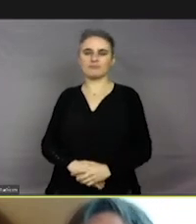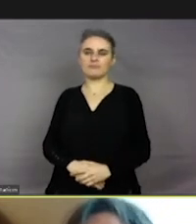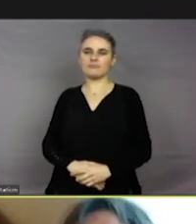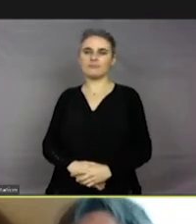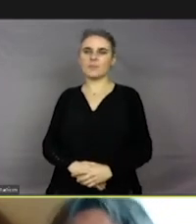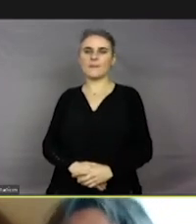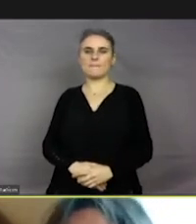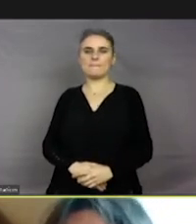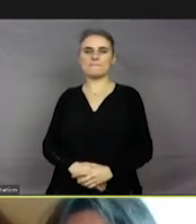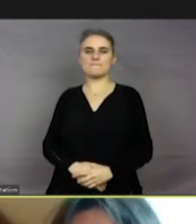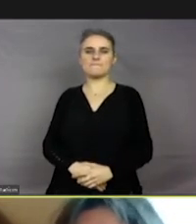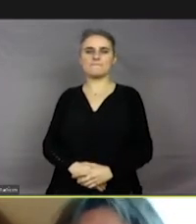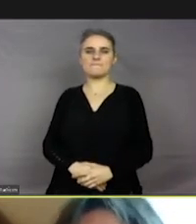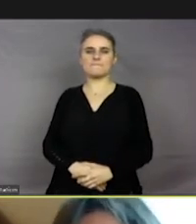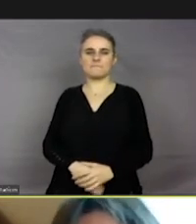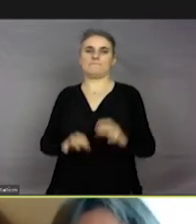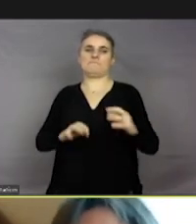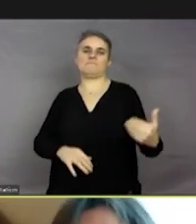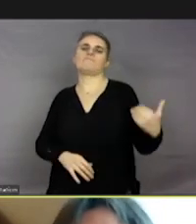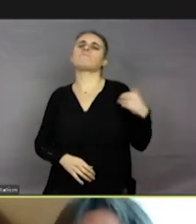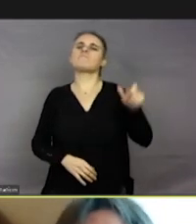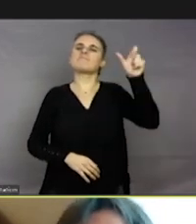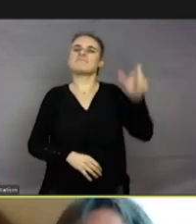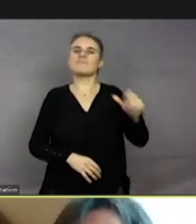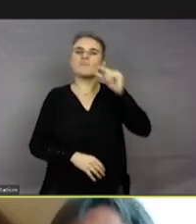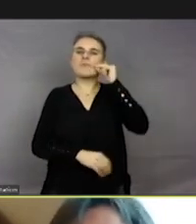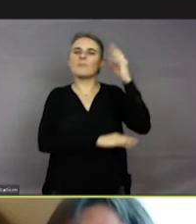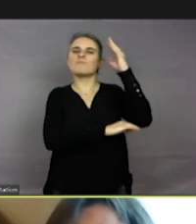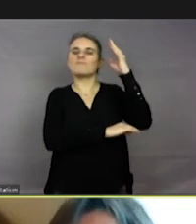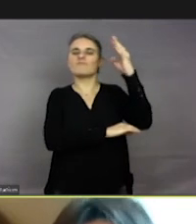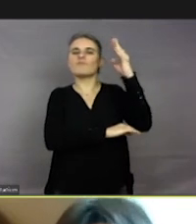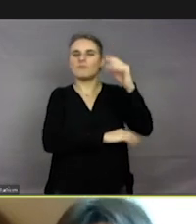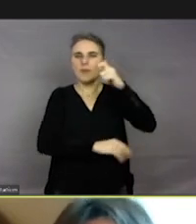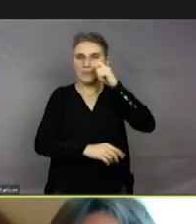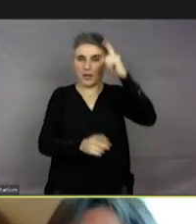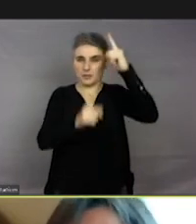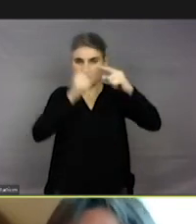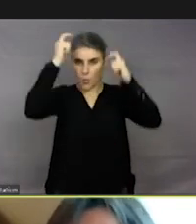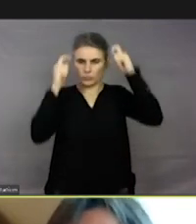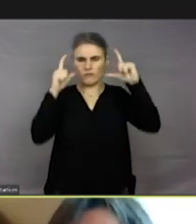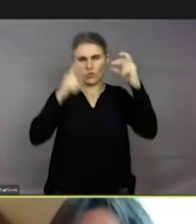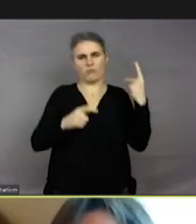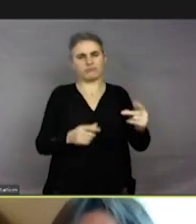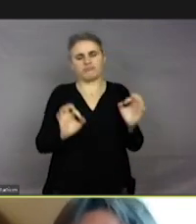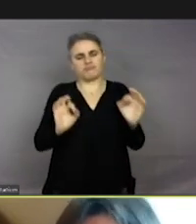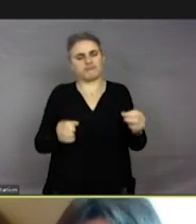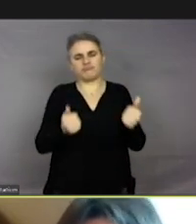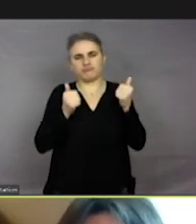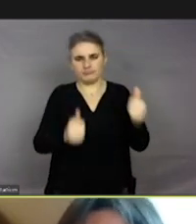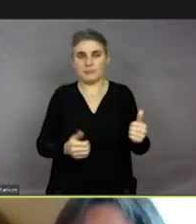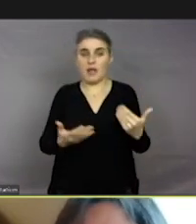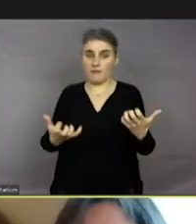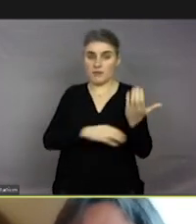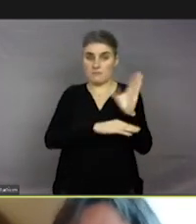Alors, puisque Rémi Marion est spécialiste des ours, il a fait de très belles photos. Moi, je mets en avant également les photos ici de